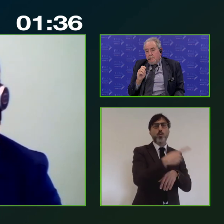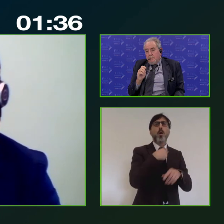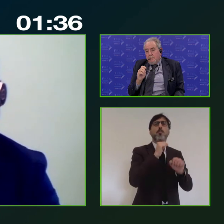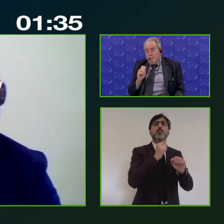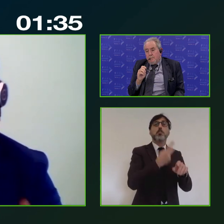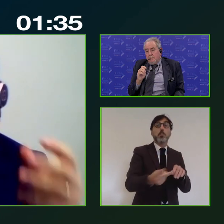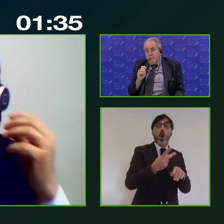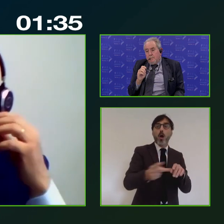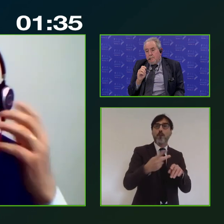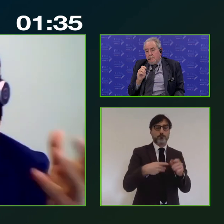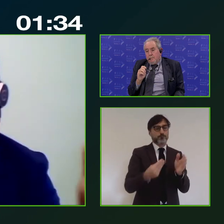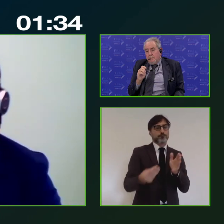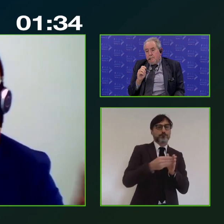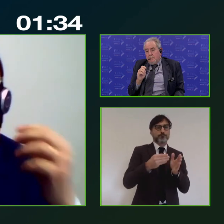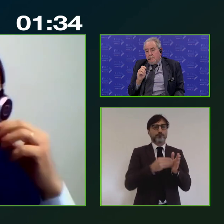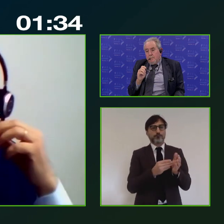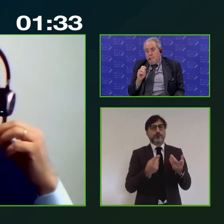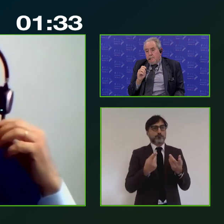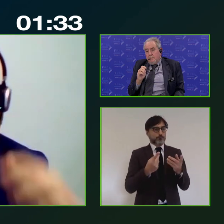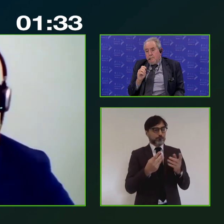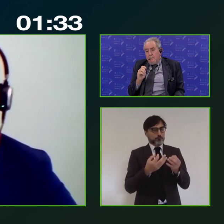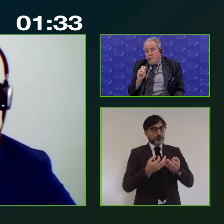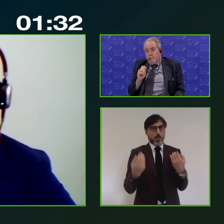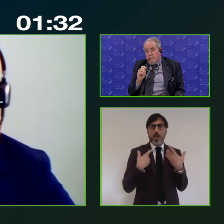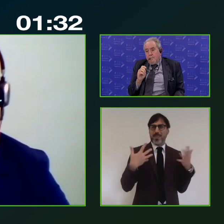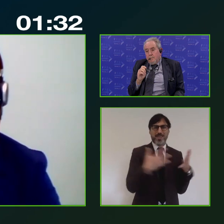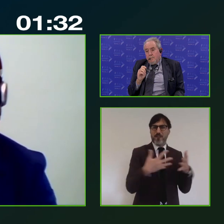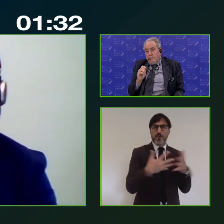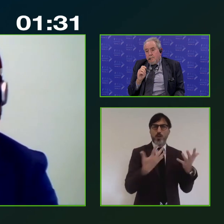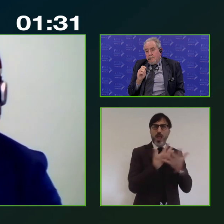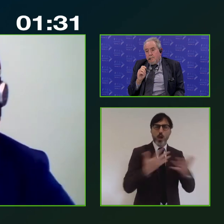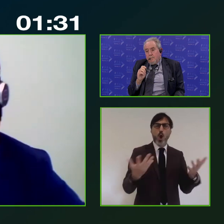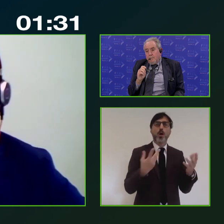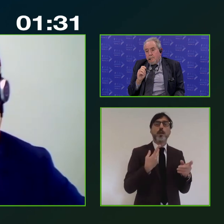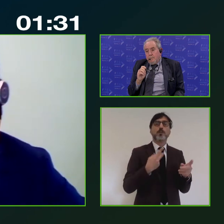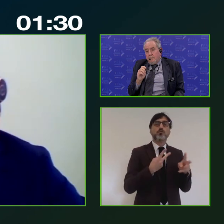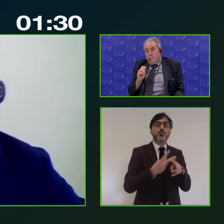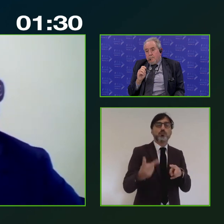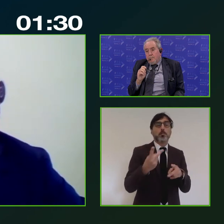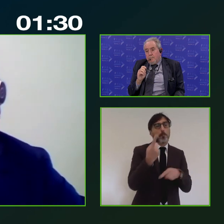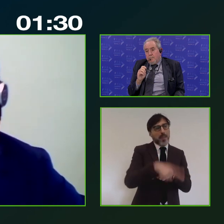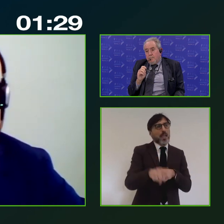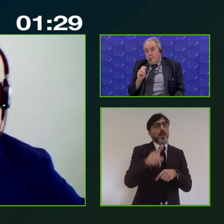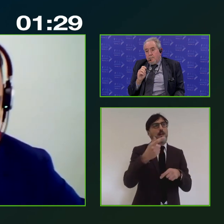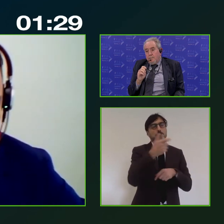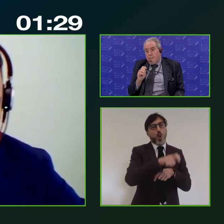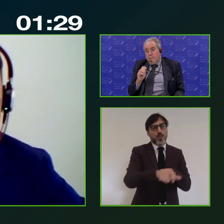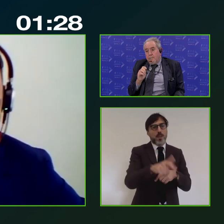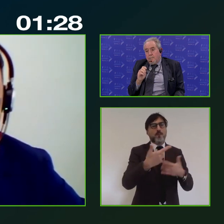mettere a sistema con moltissima difficoltà evidentemente per una questione che attiene